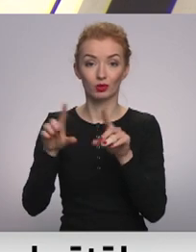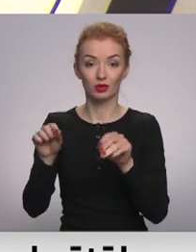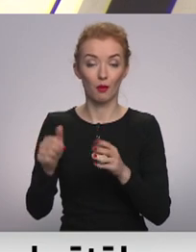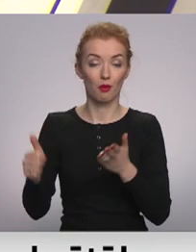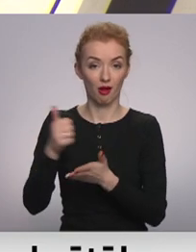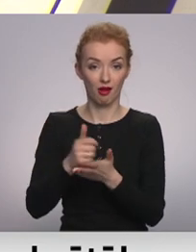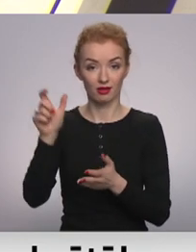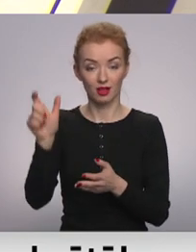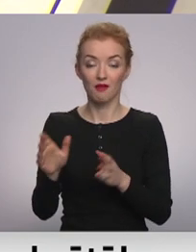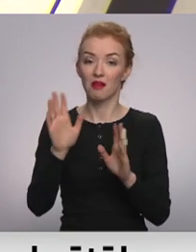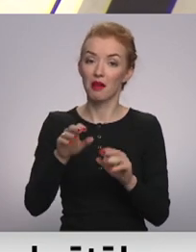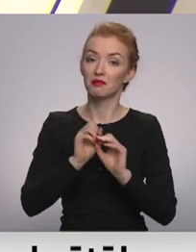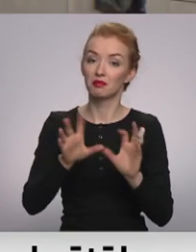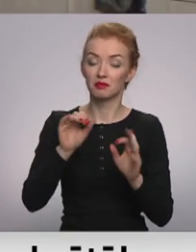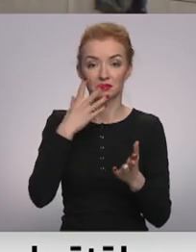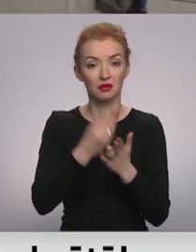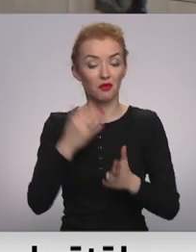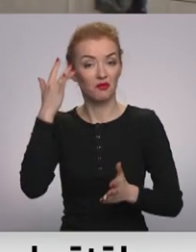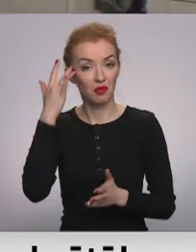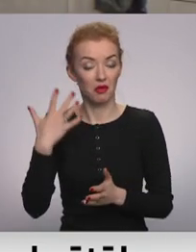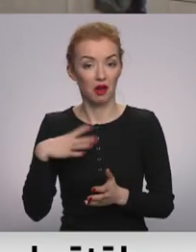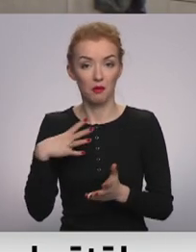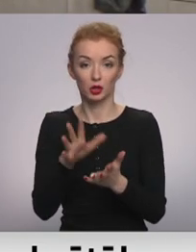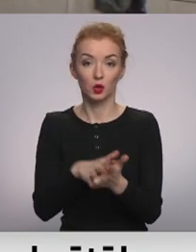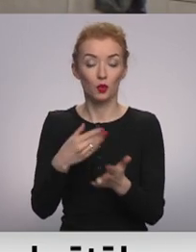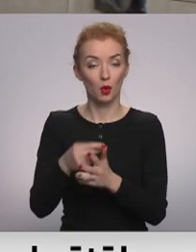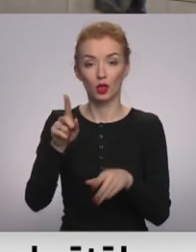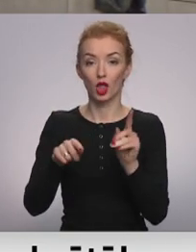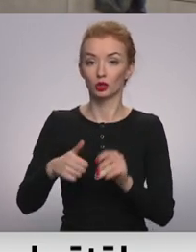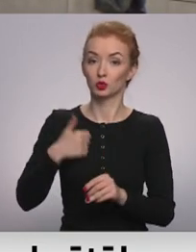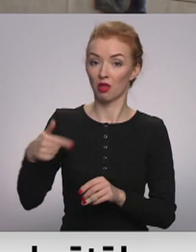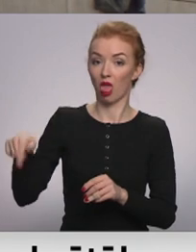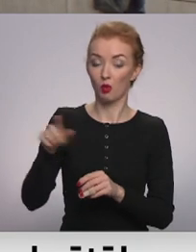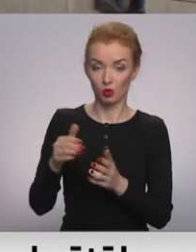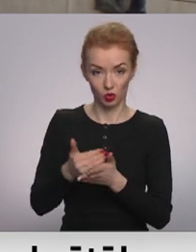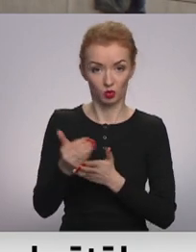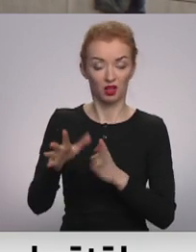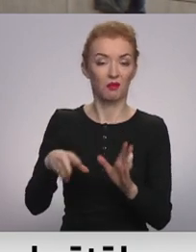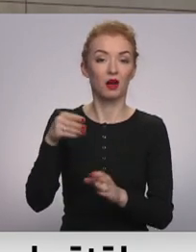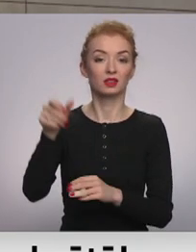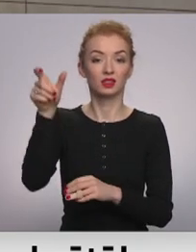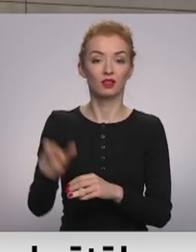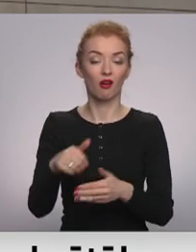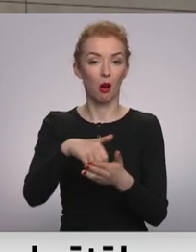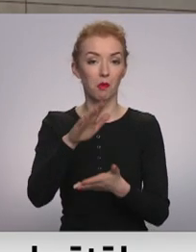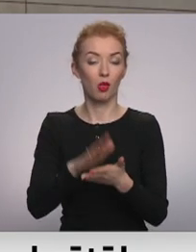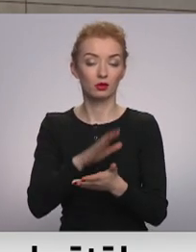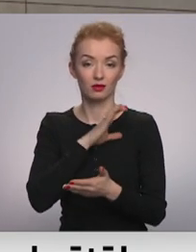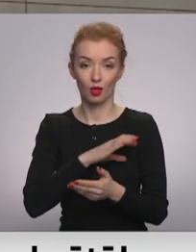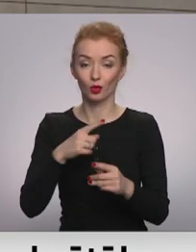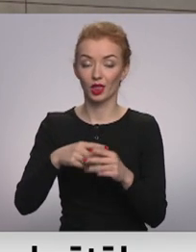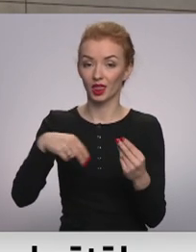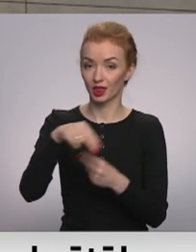pārstāvi, lai dalītos domās par to, kāpēc valēs vien ir uzņēmumi, kas izvēlas maksāt algu darbiniekiem aplūkšnē. Kā